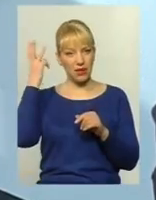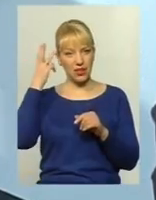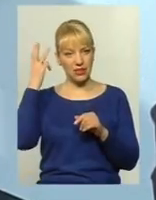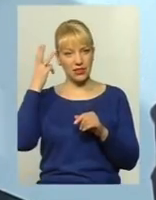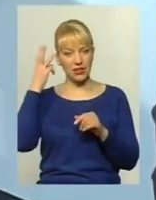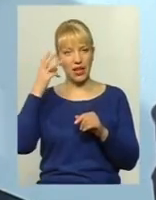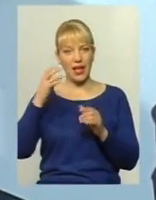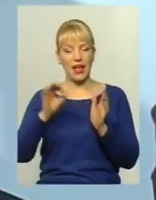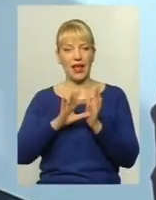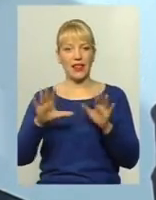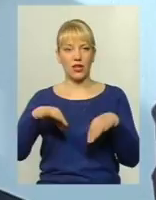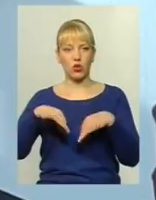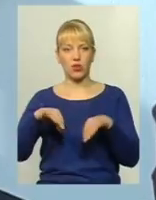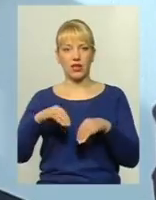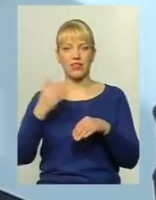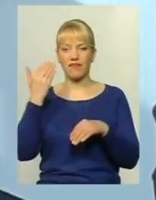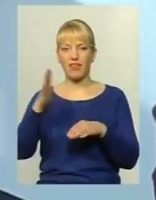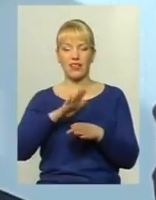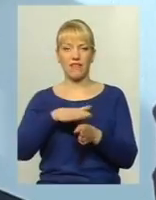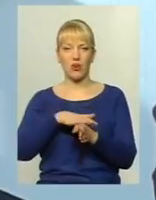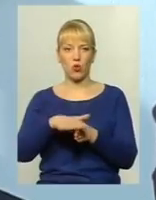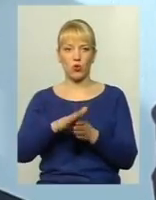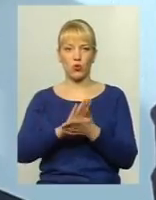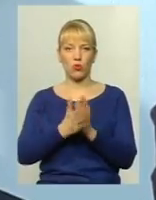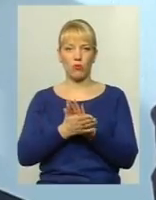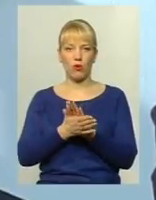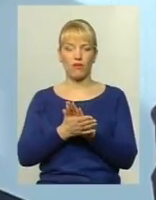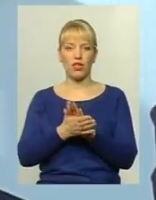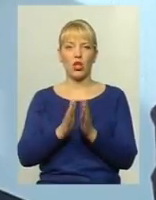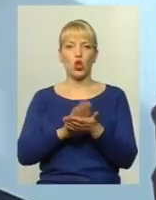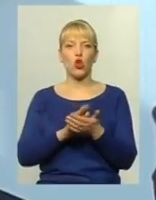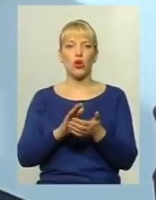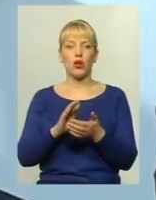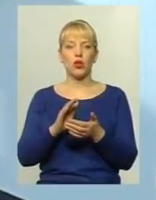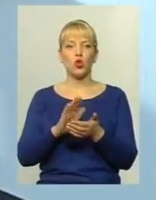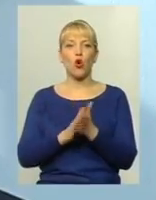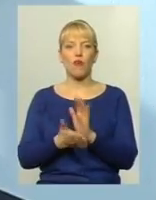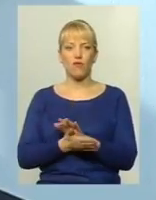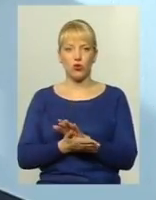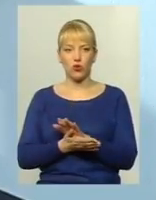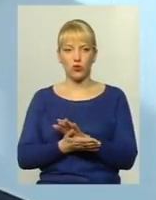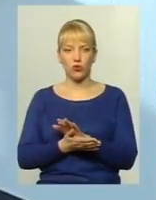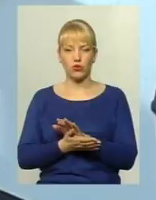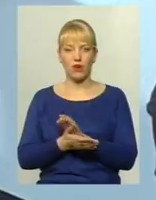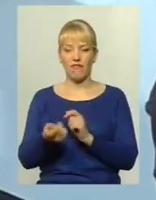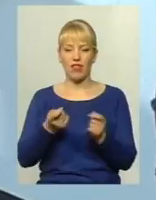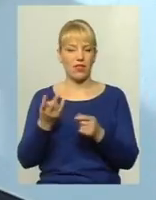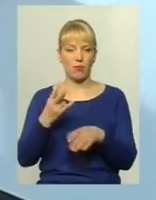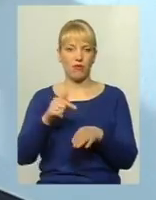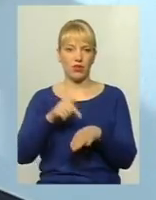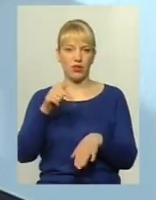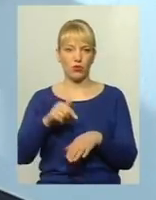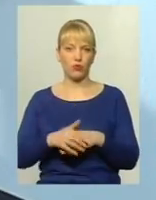підприємству «Електротранс». І він не виконує умови договору по перевезенню пасажирів. Влада має якось діяти, і вона щось